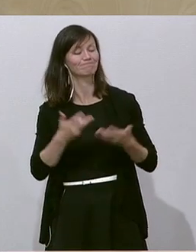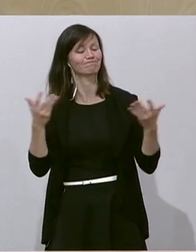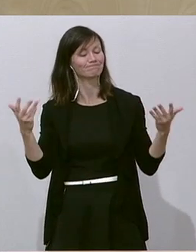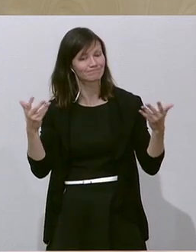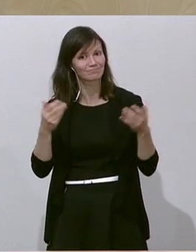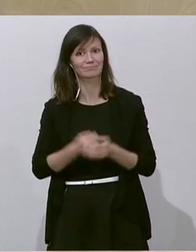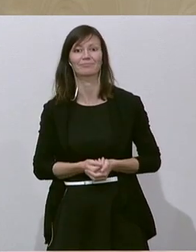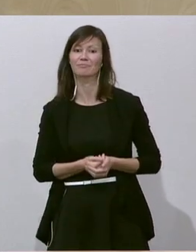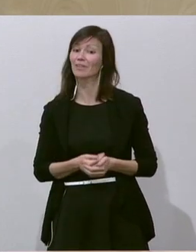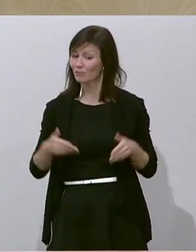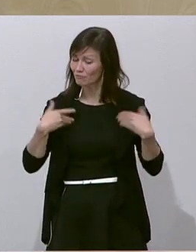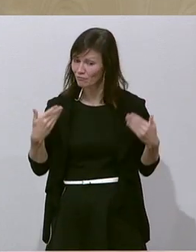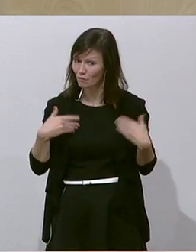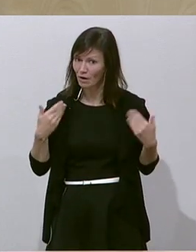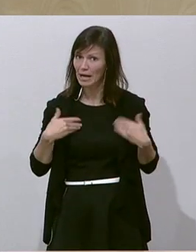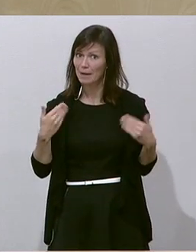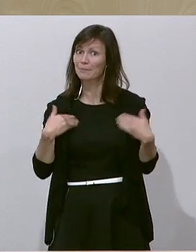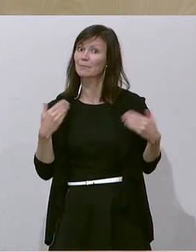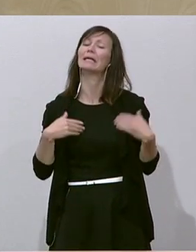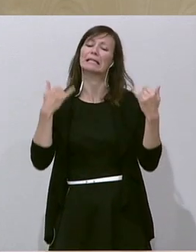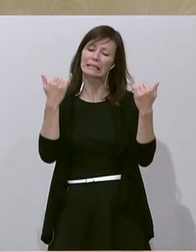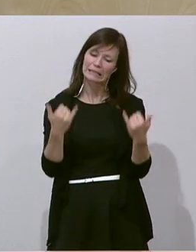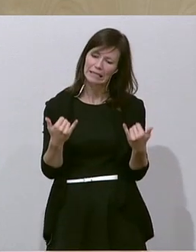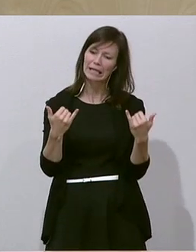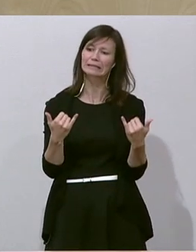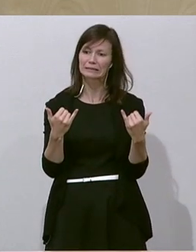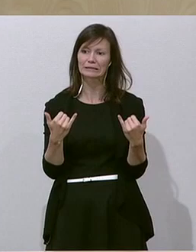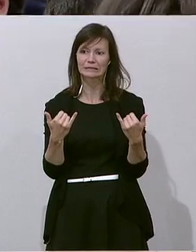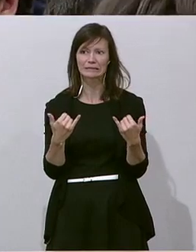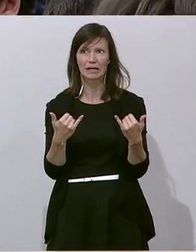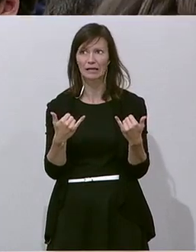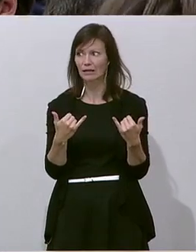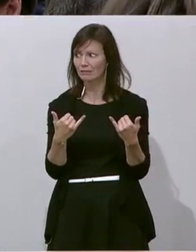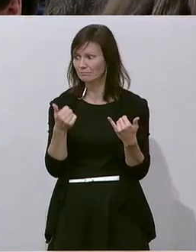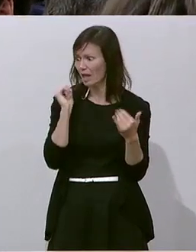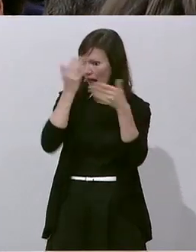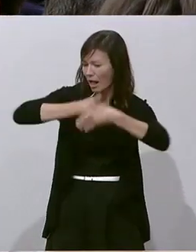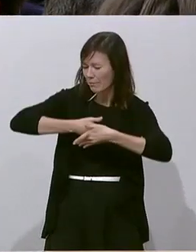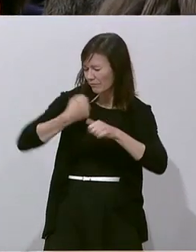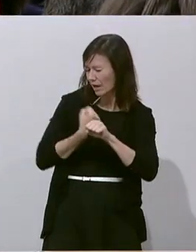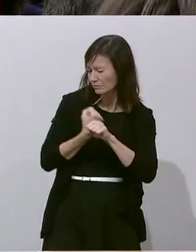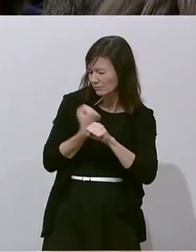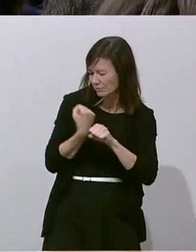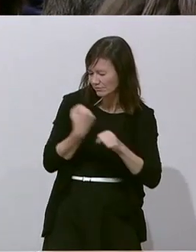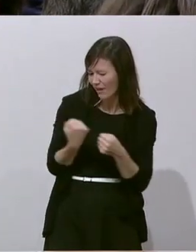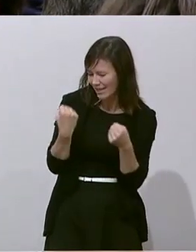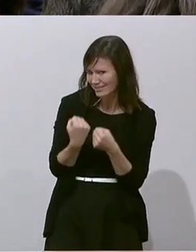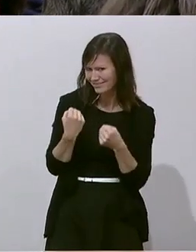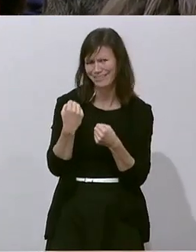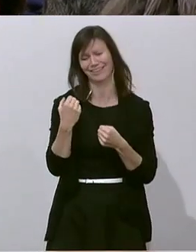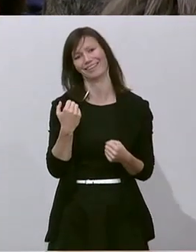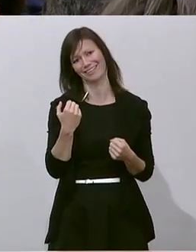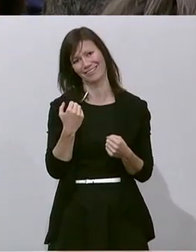es freut mich, dass Sie jetzt am Abend fleißig werden. Aber die Arbeiter und Angestellten in Österreich